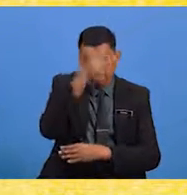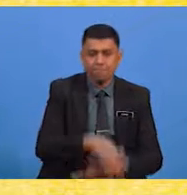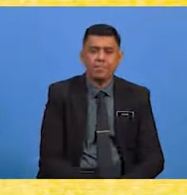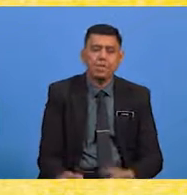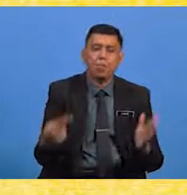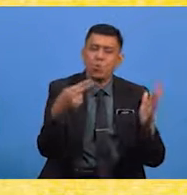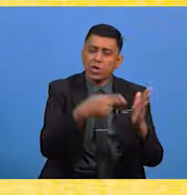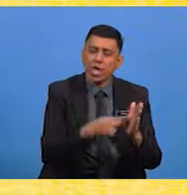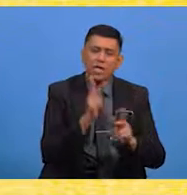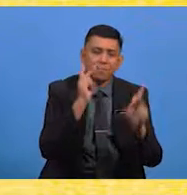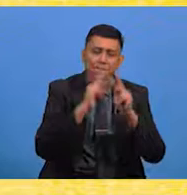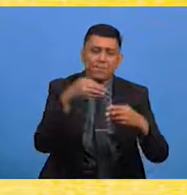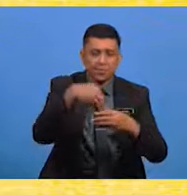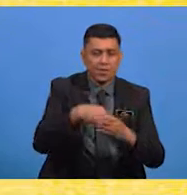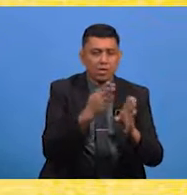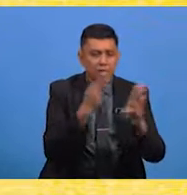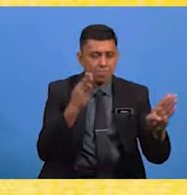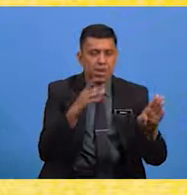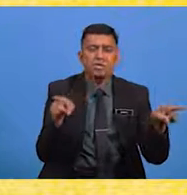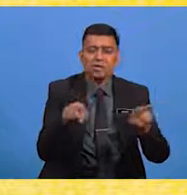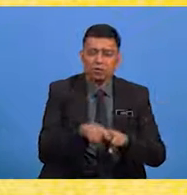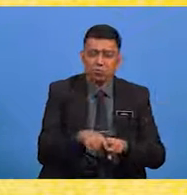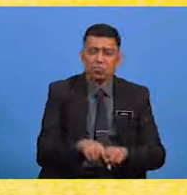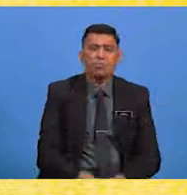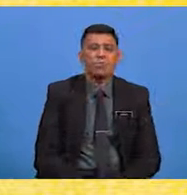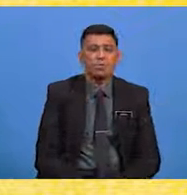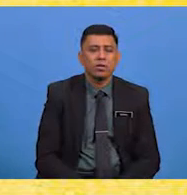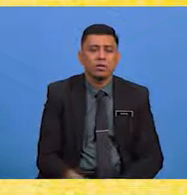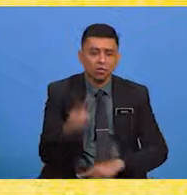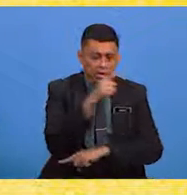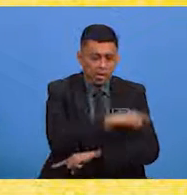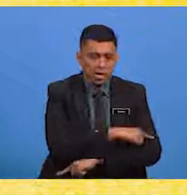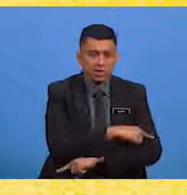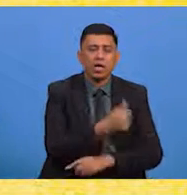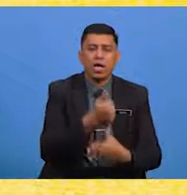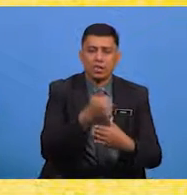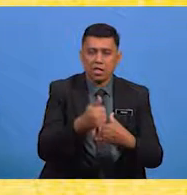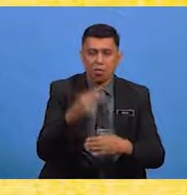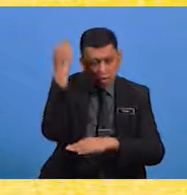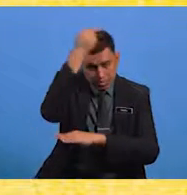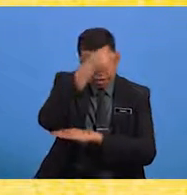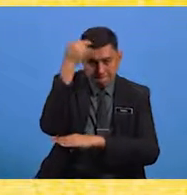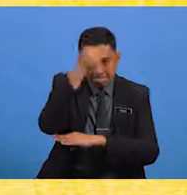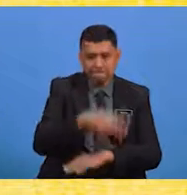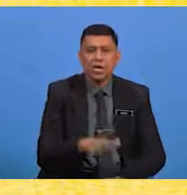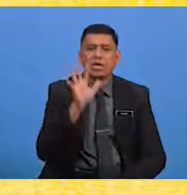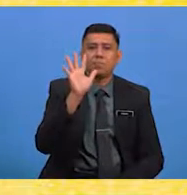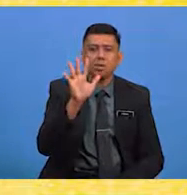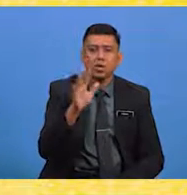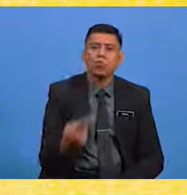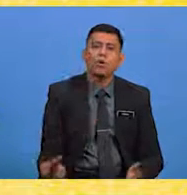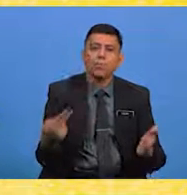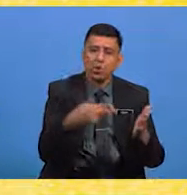perulangan kata dalam baris yang sama Iaitu hari atau Nabi Kelima,